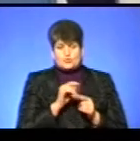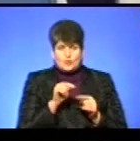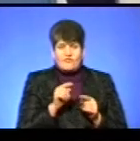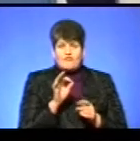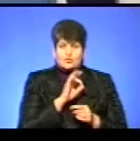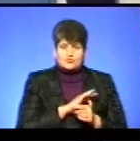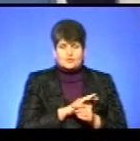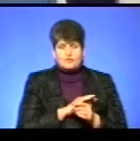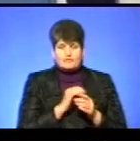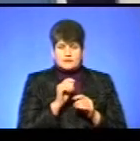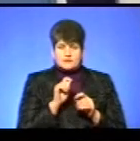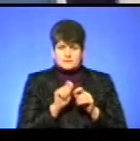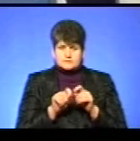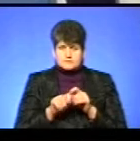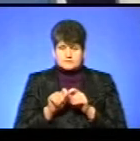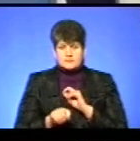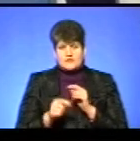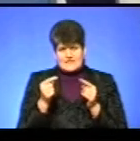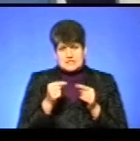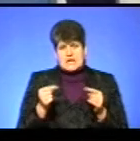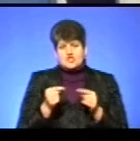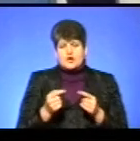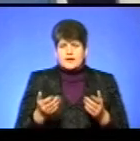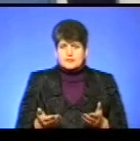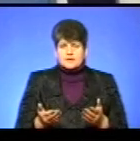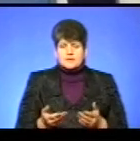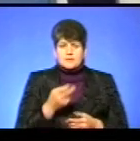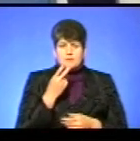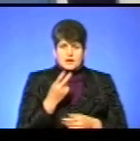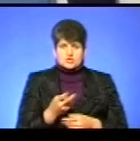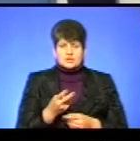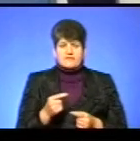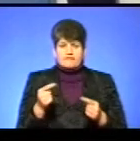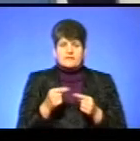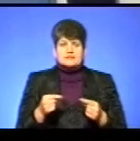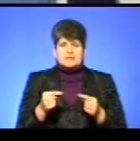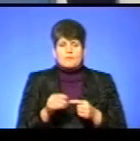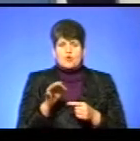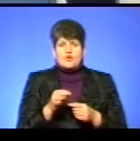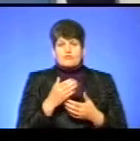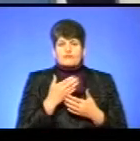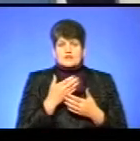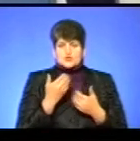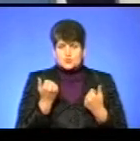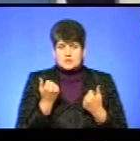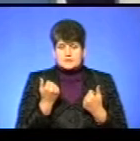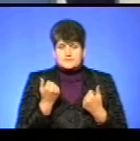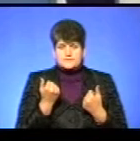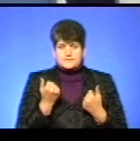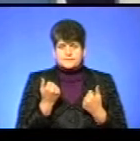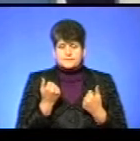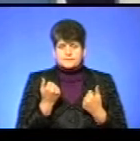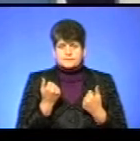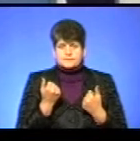визначенню цих речовин визначати. Очевидно, що, бачите, визначили про відсутність, скажімо,